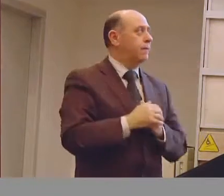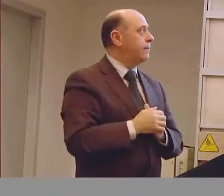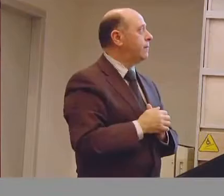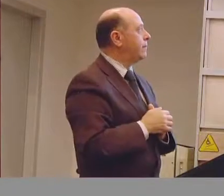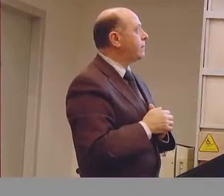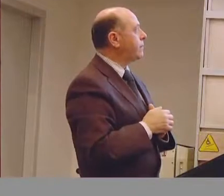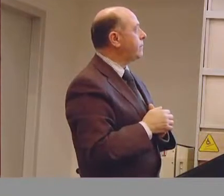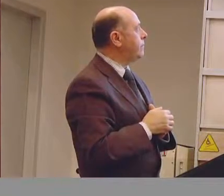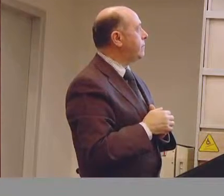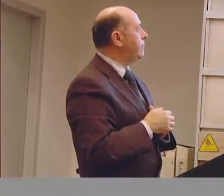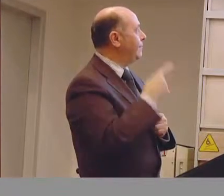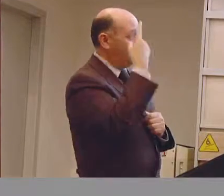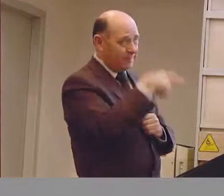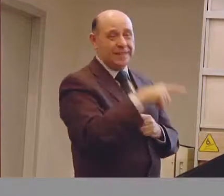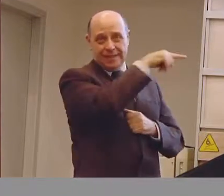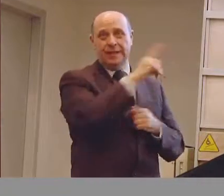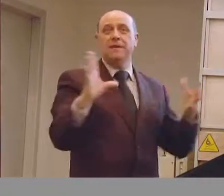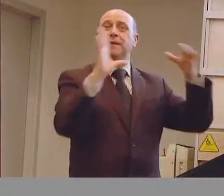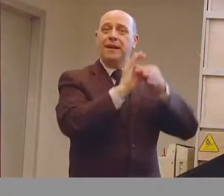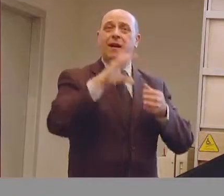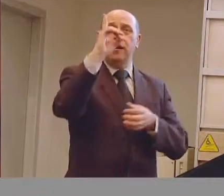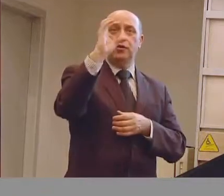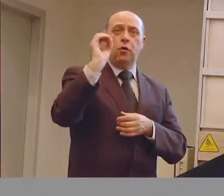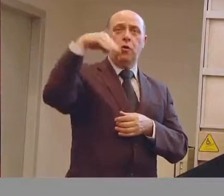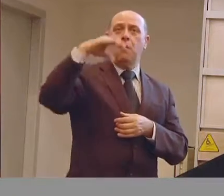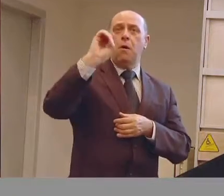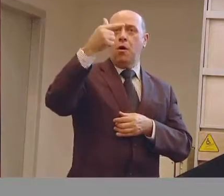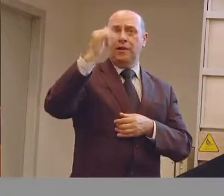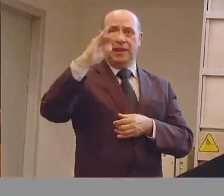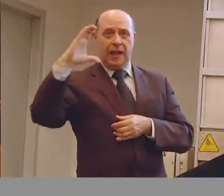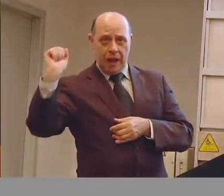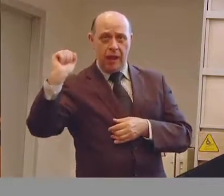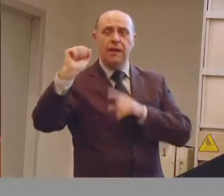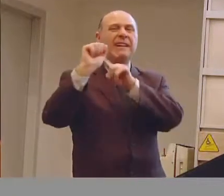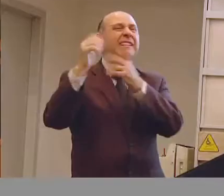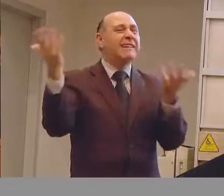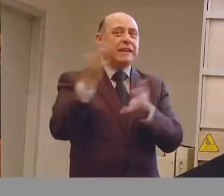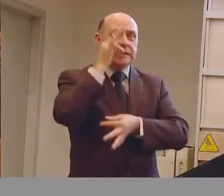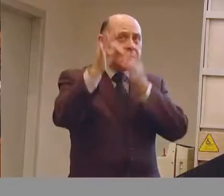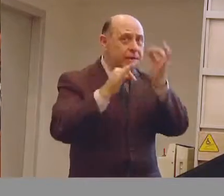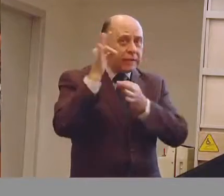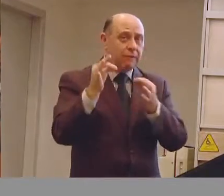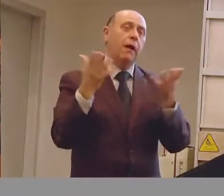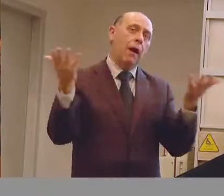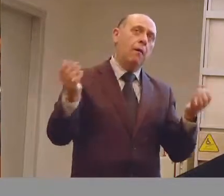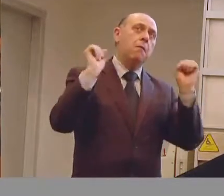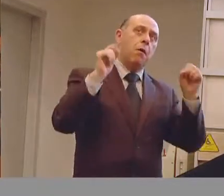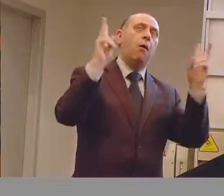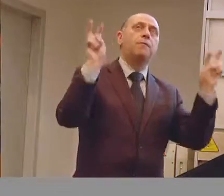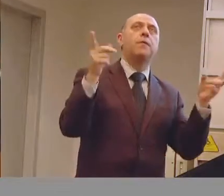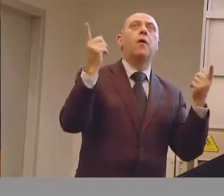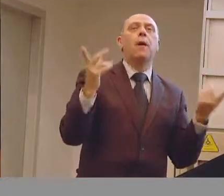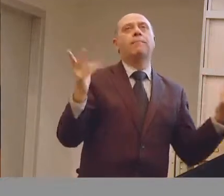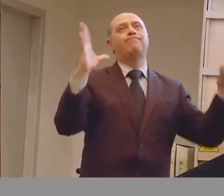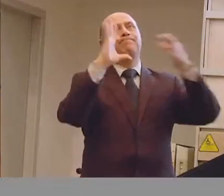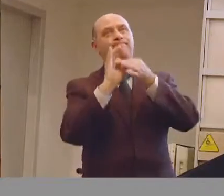Abbiamo quindi introdotto il concetto della domotica, la domotica la possiamo definire, secondo quello che è una definizione ormai un po' consolidata, come il punto di